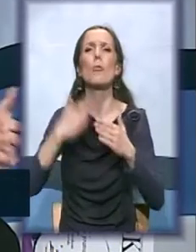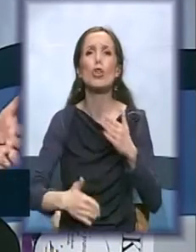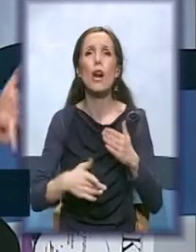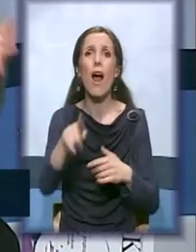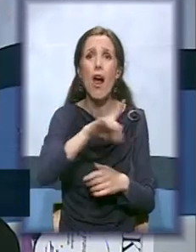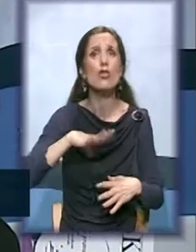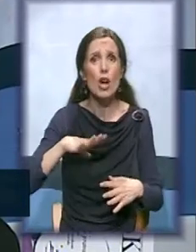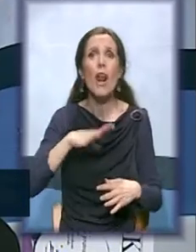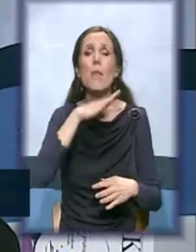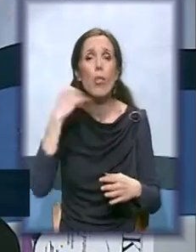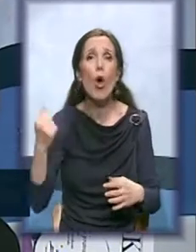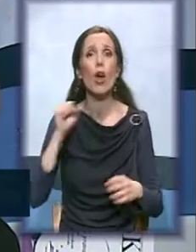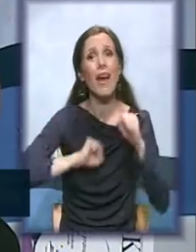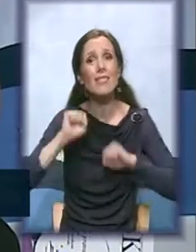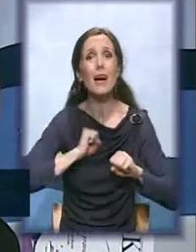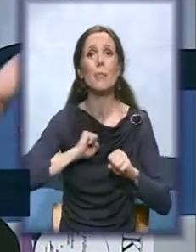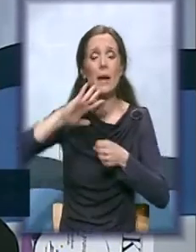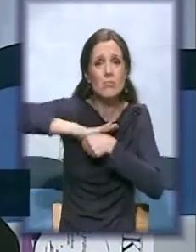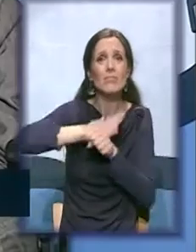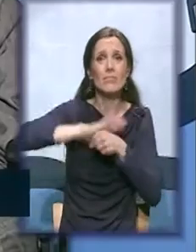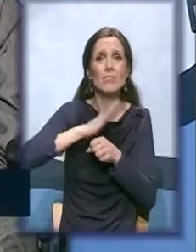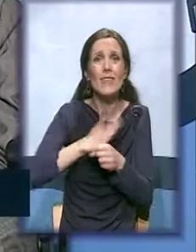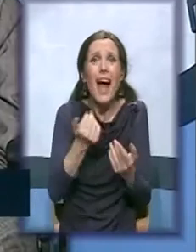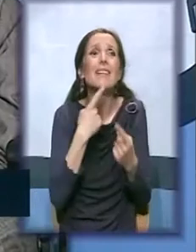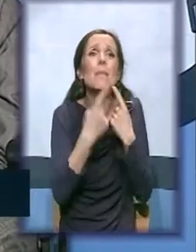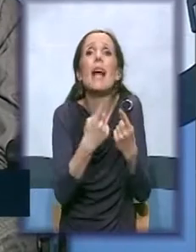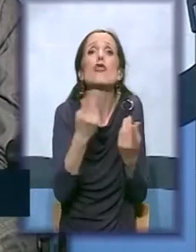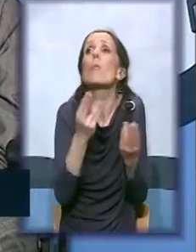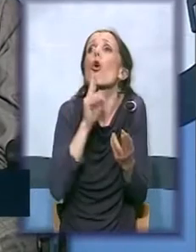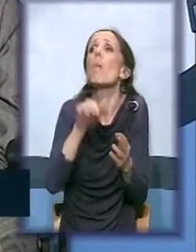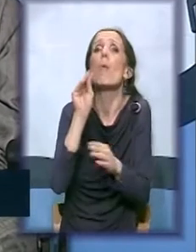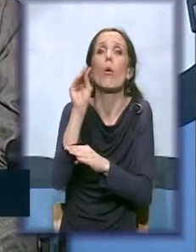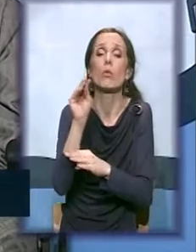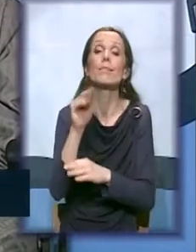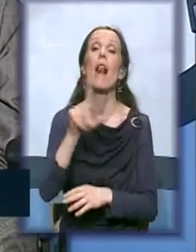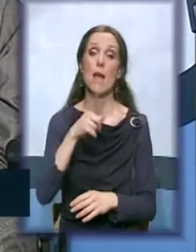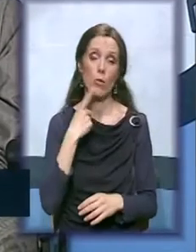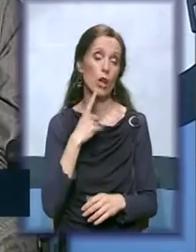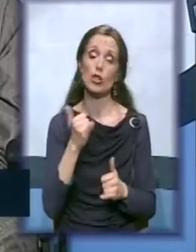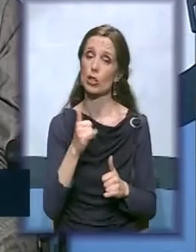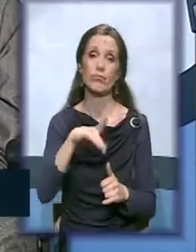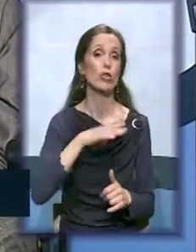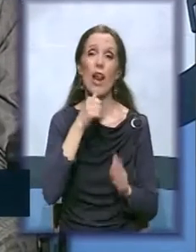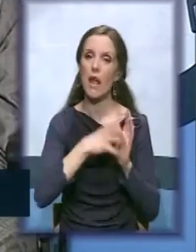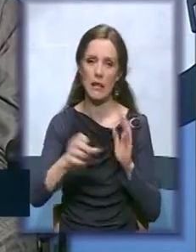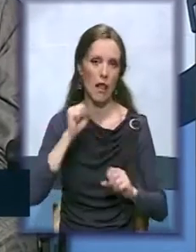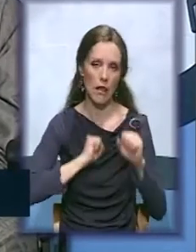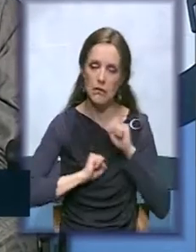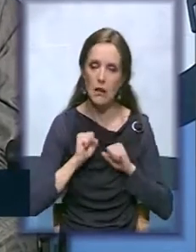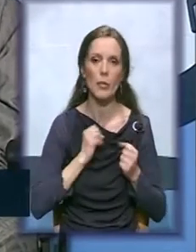dalje trpene se, ajde da ih pozovemo. Oni i dalje trpene, one su i dalje izolovane. Mi imamo